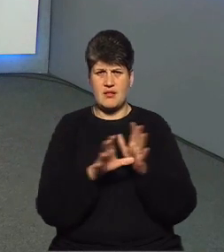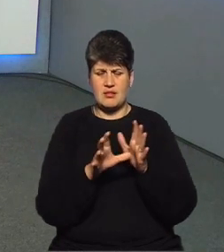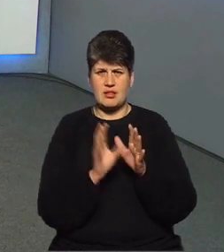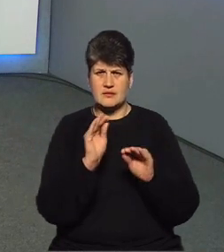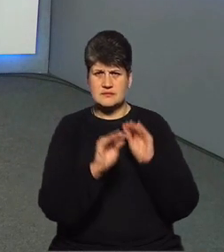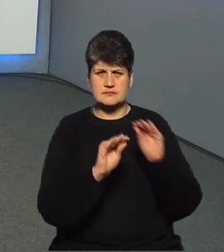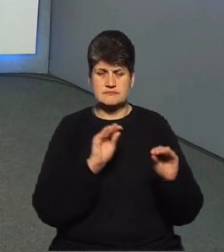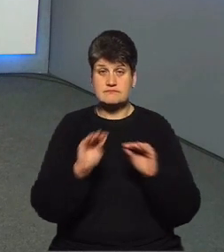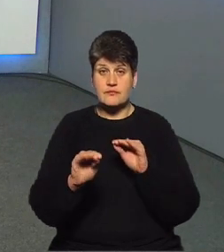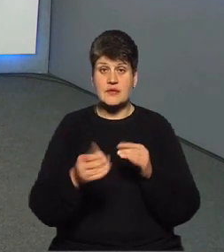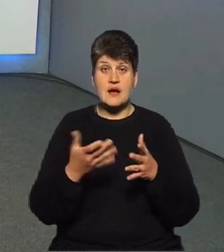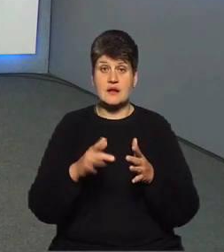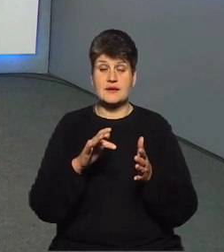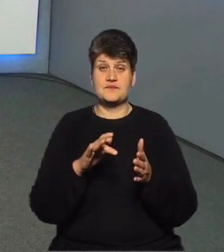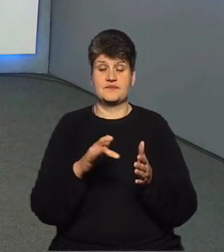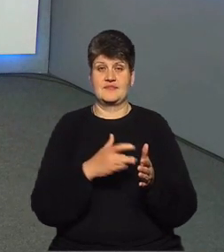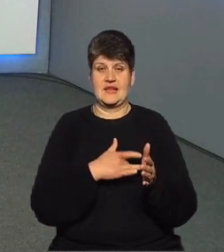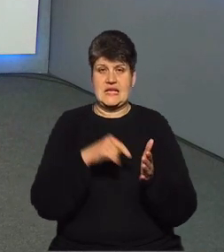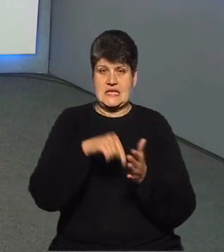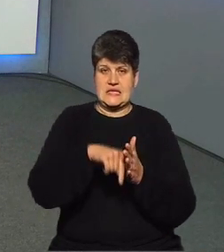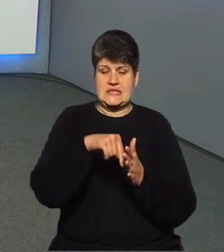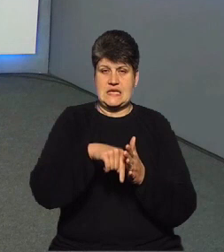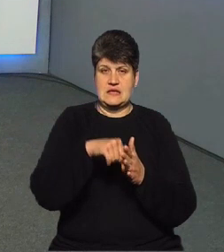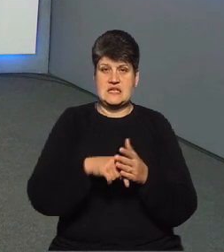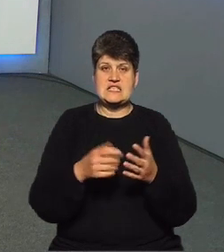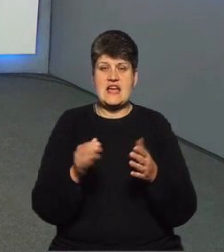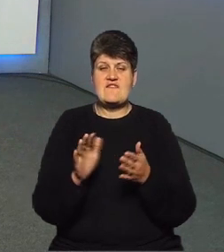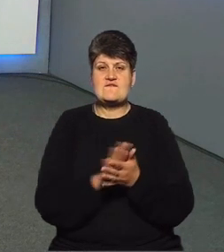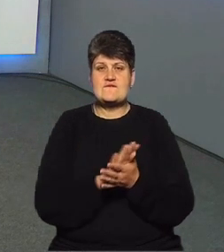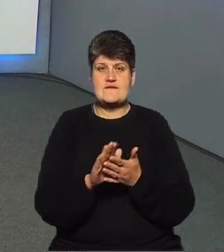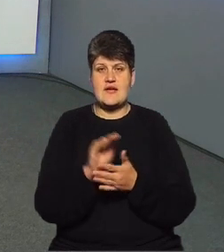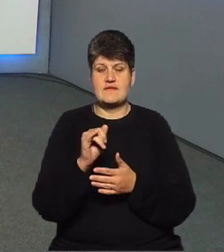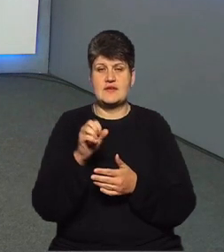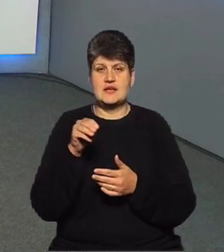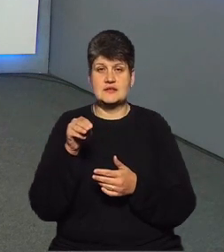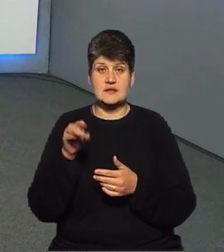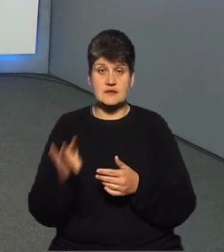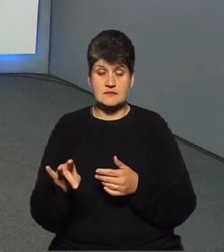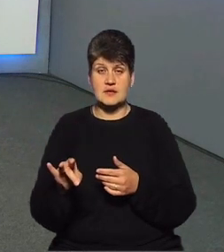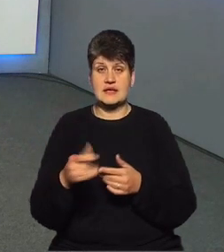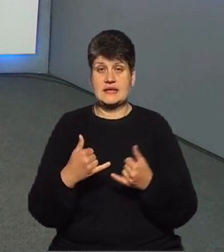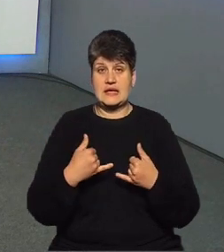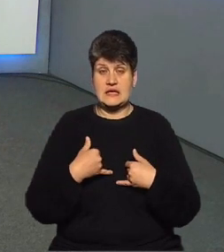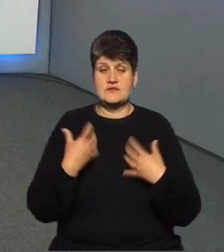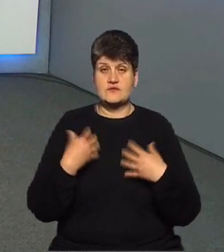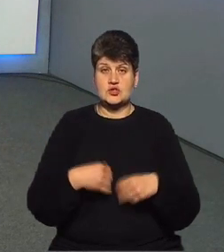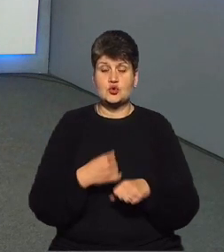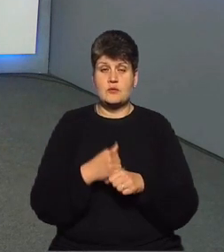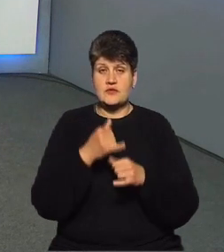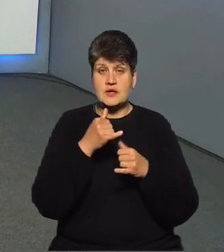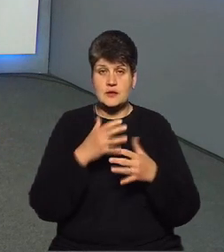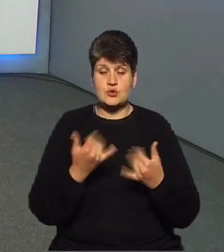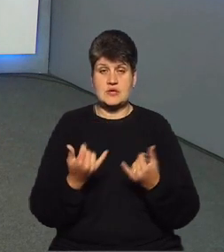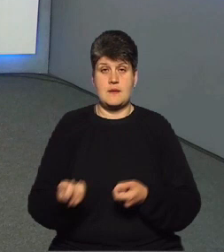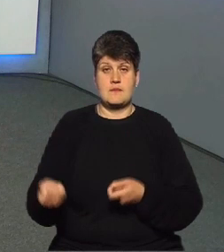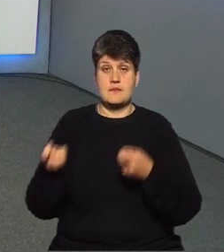але саме серце цієї станції з незалізнення, це фільтри італійської фірми «Каліган», які вже для нас виготовлені, вони не можуть бути наразі поставлені, тому що